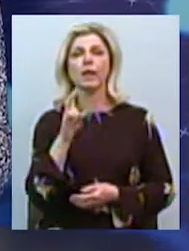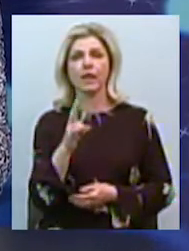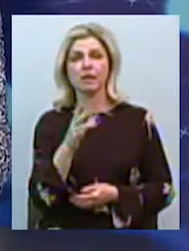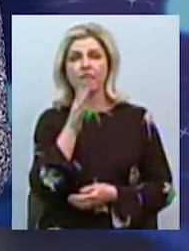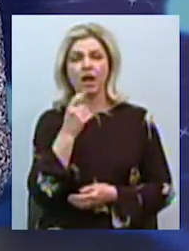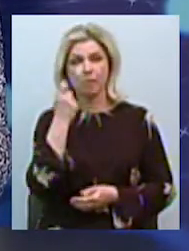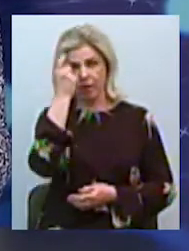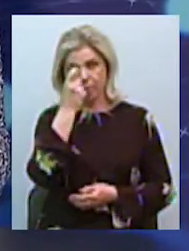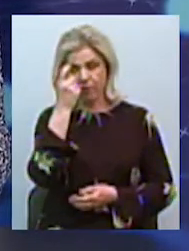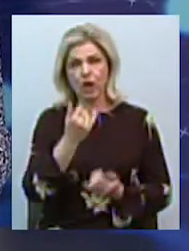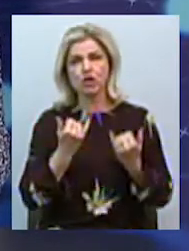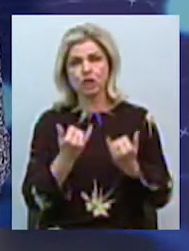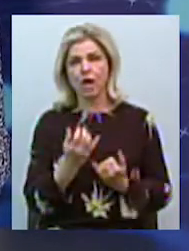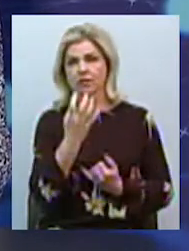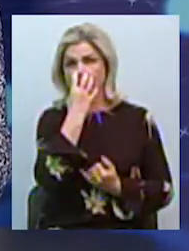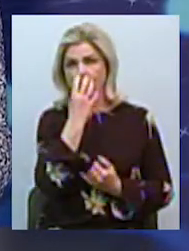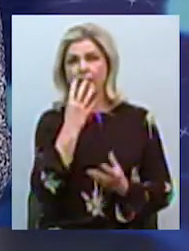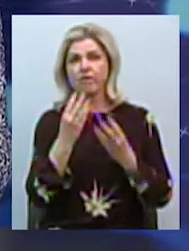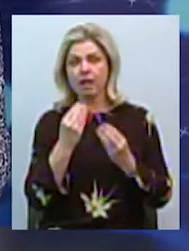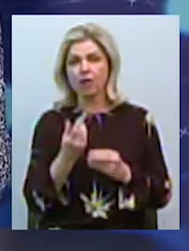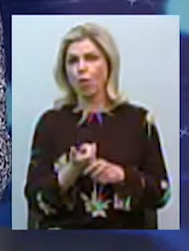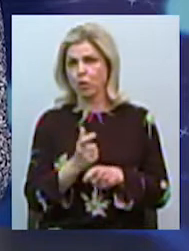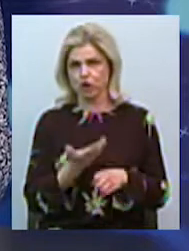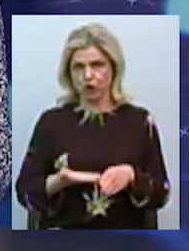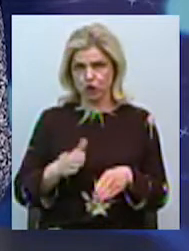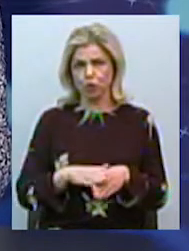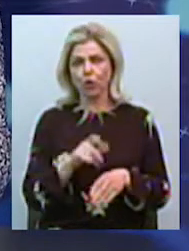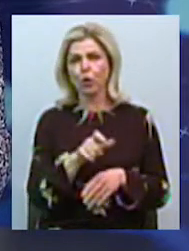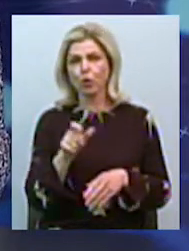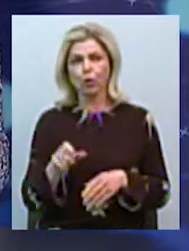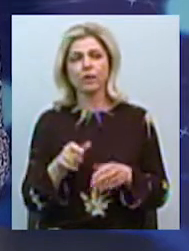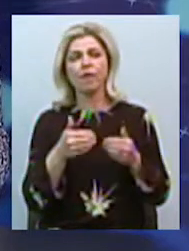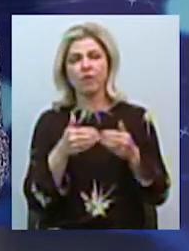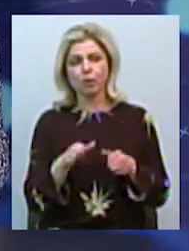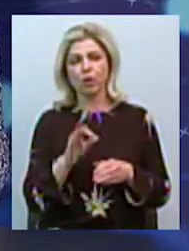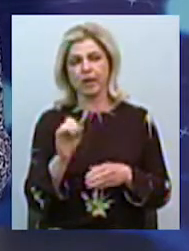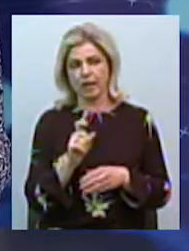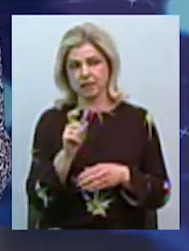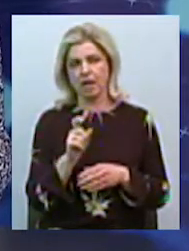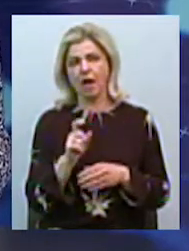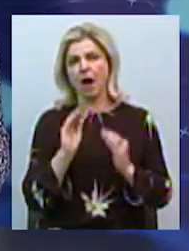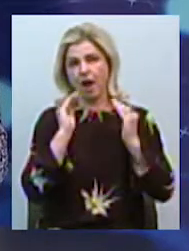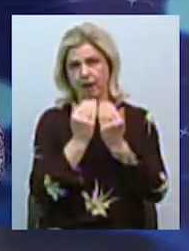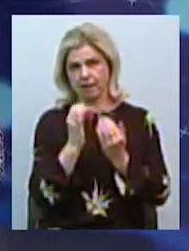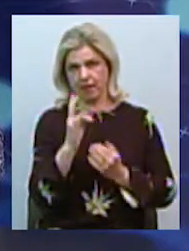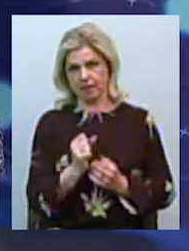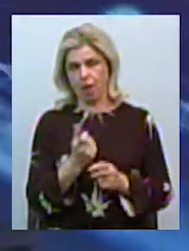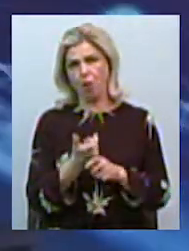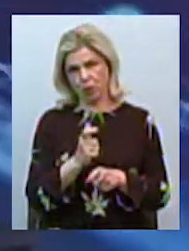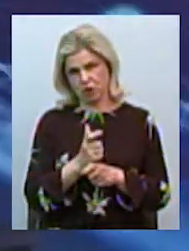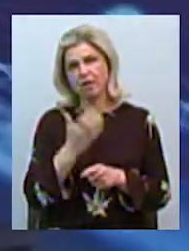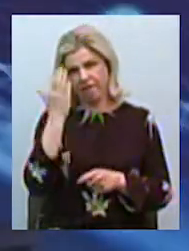зараз він на АВЛ, в стані крайній тежелий, т.е. люди відходять з карантина дуже весело на сьогоднішній день. А